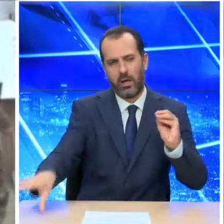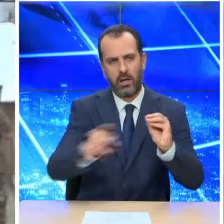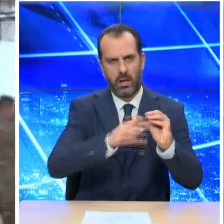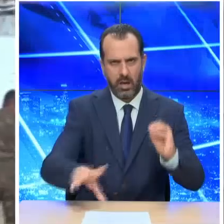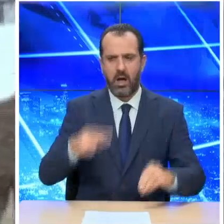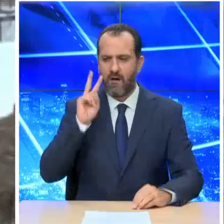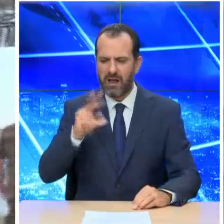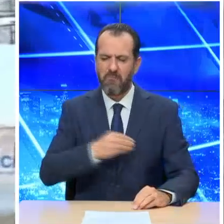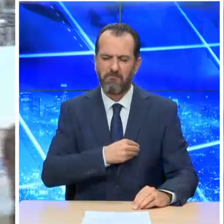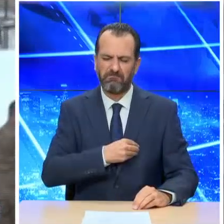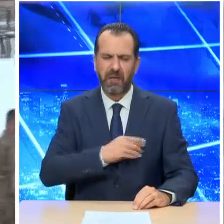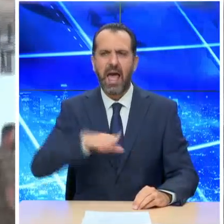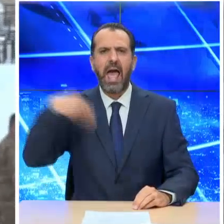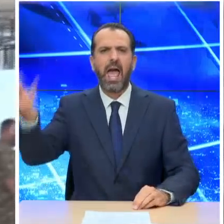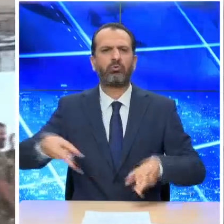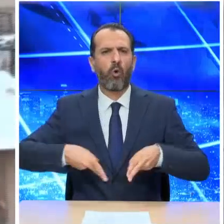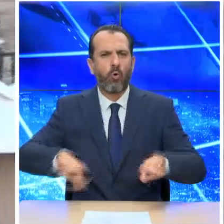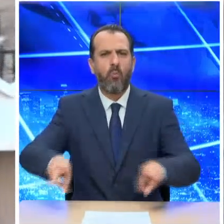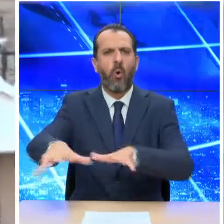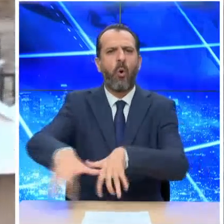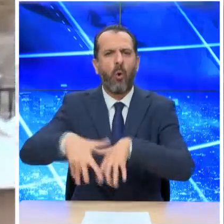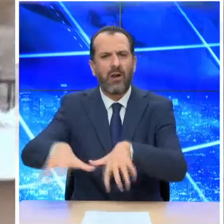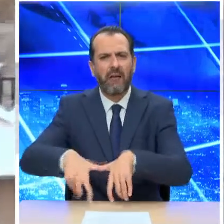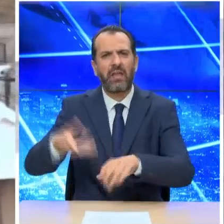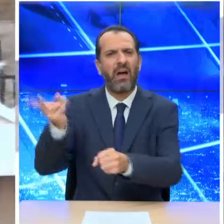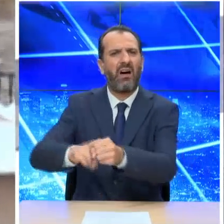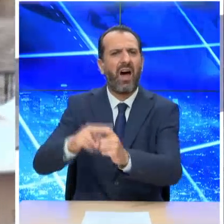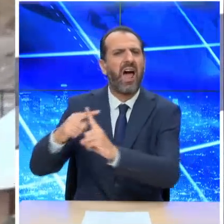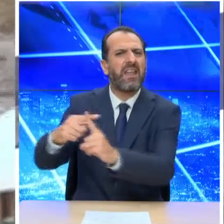κοιμούνται όπου βρουν σε δρόμους, χωράφια, ακόμα και νεκροταφία